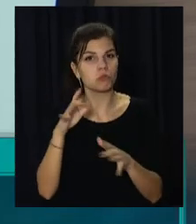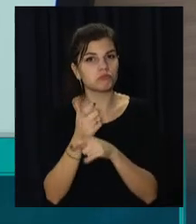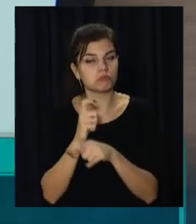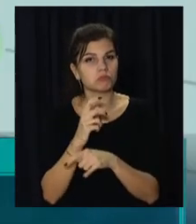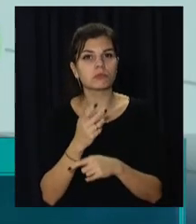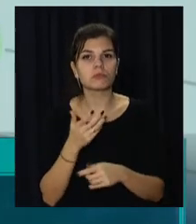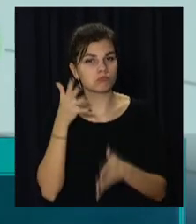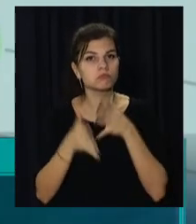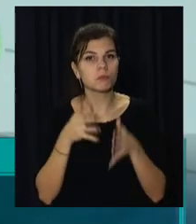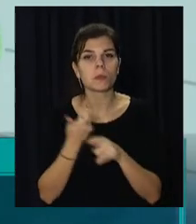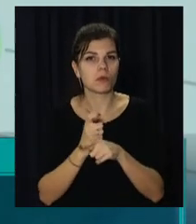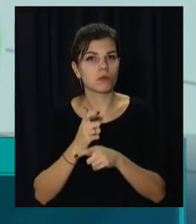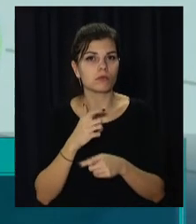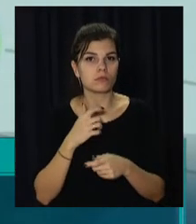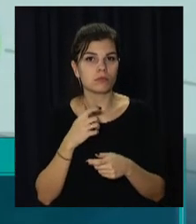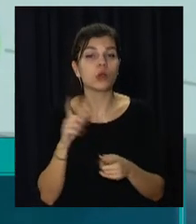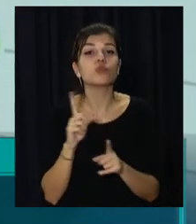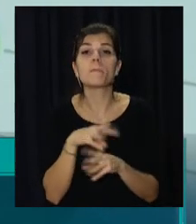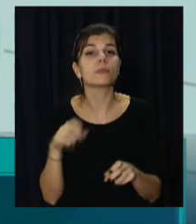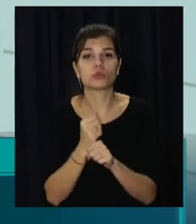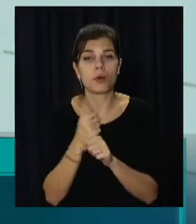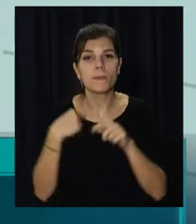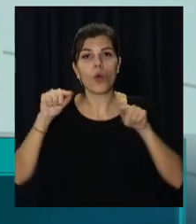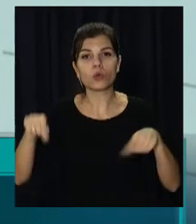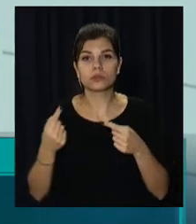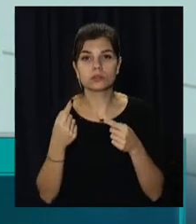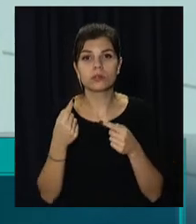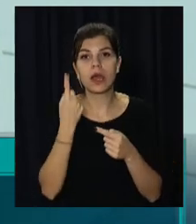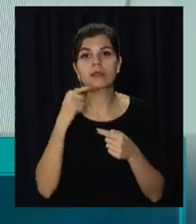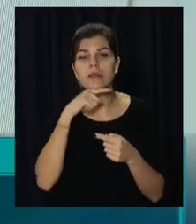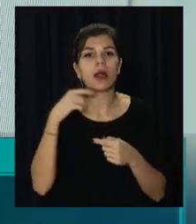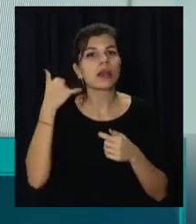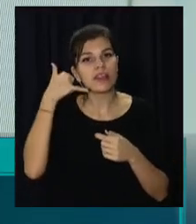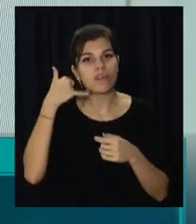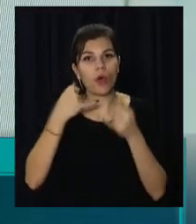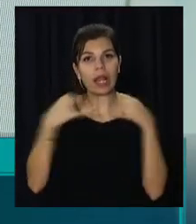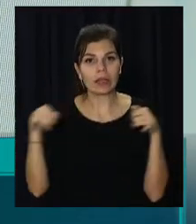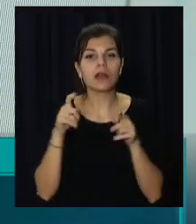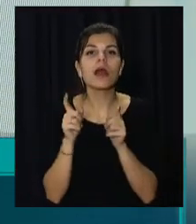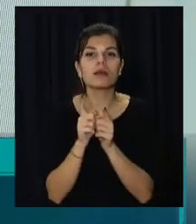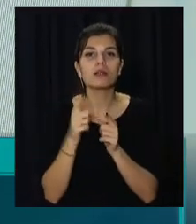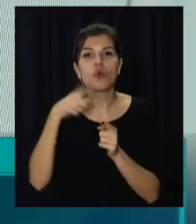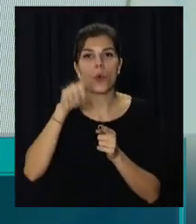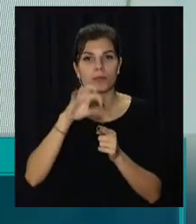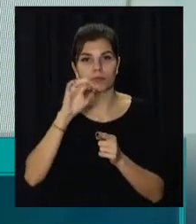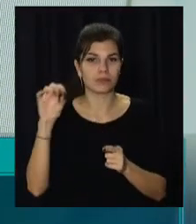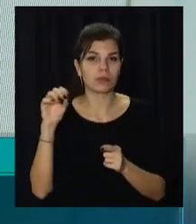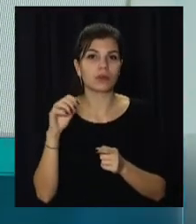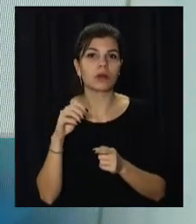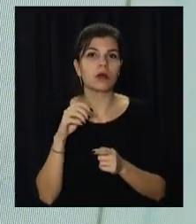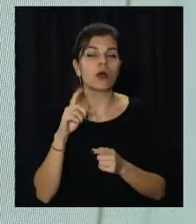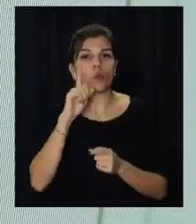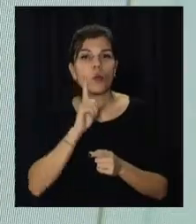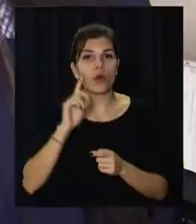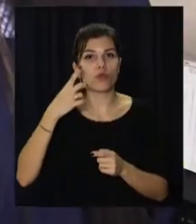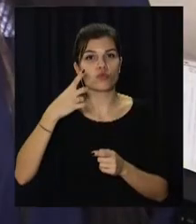067-719-9090. Аби робота працівників була більш продуктивною, запровадили інтерактивну систему